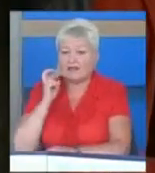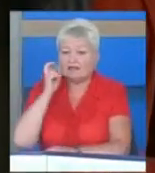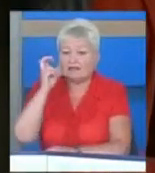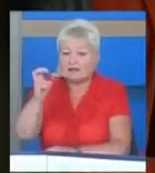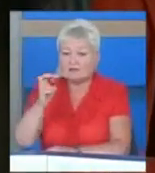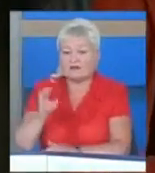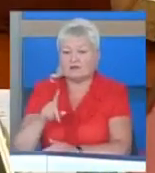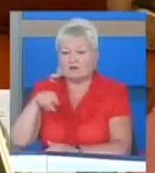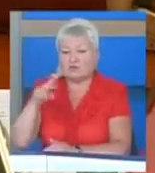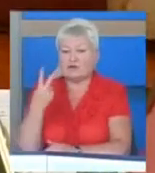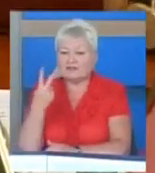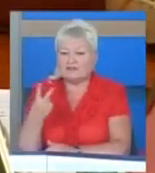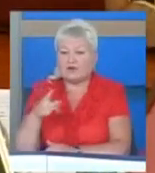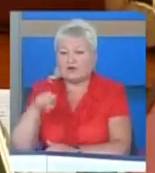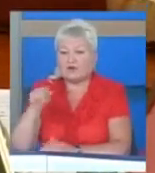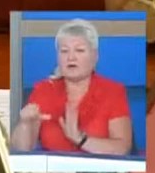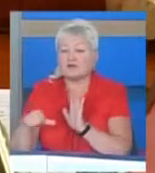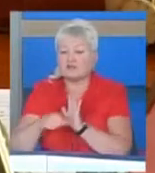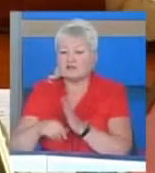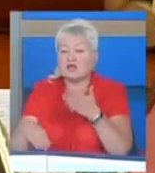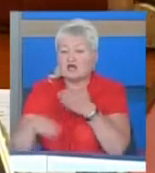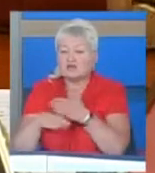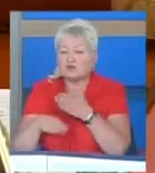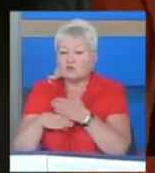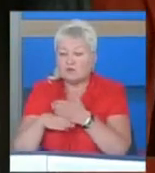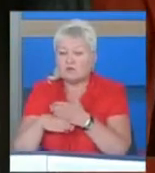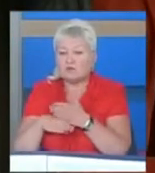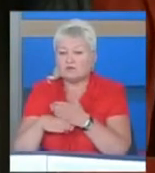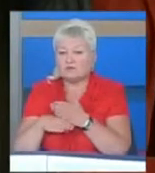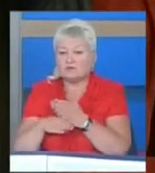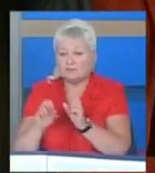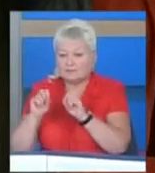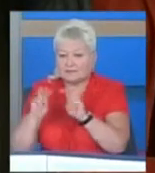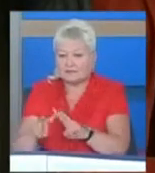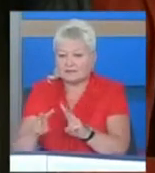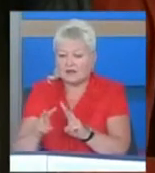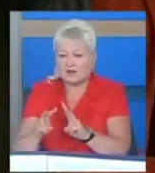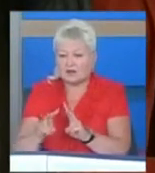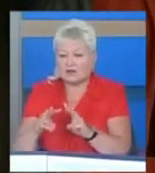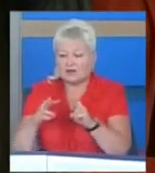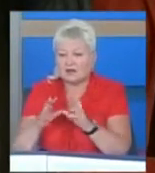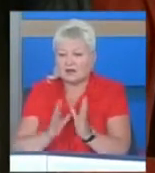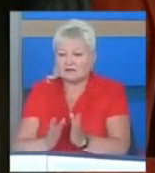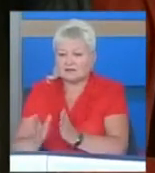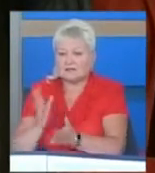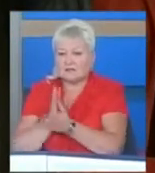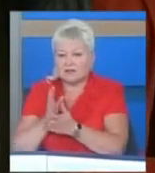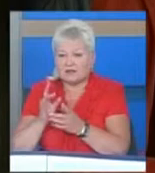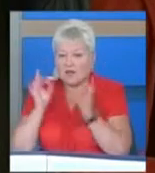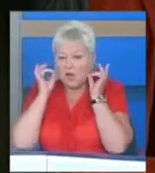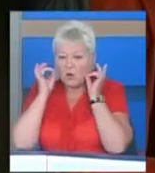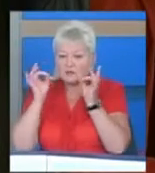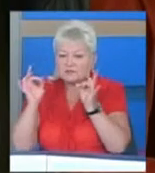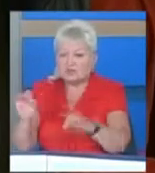два і номер шість за допомогою GPS-системи зроблено озвучення зупинок, тобто люди